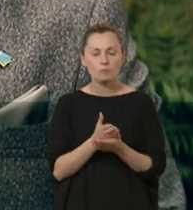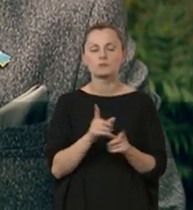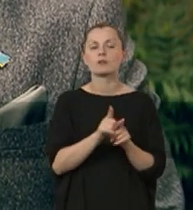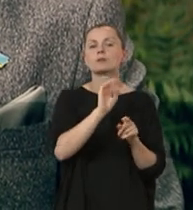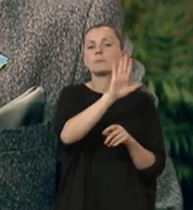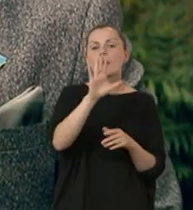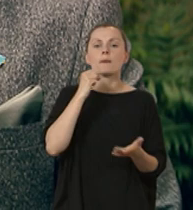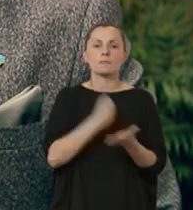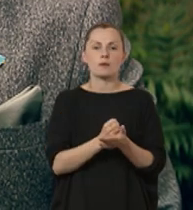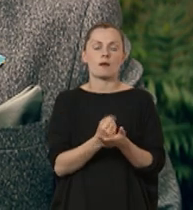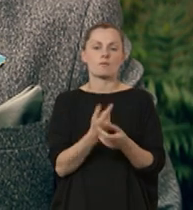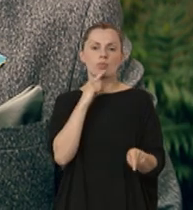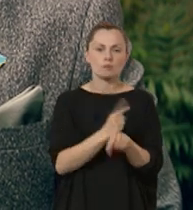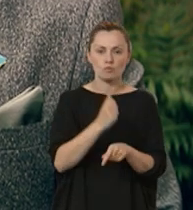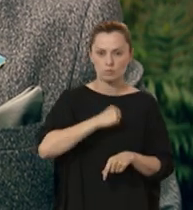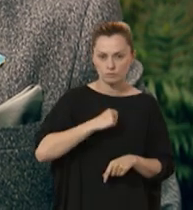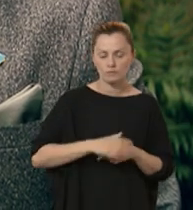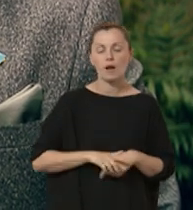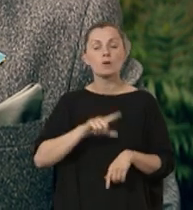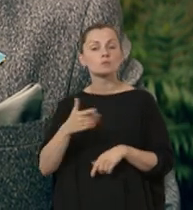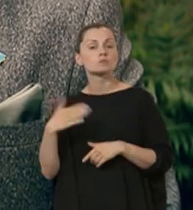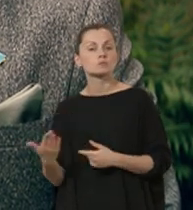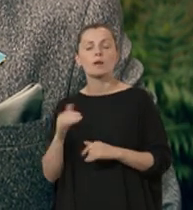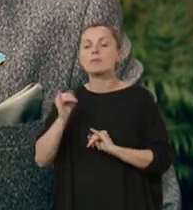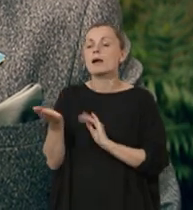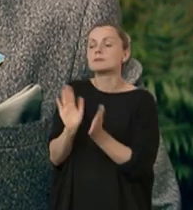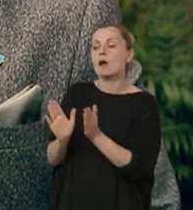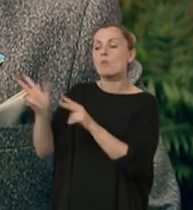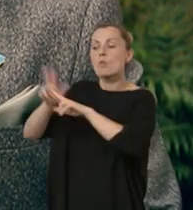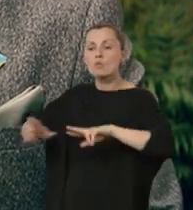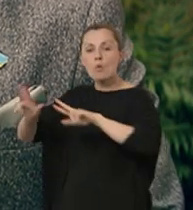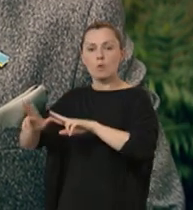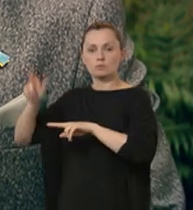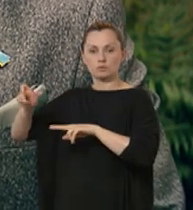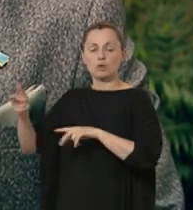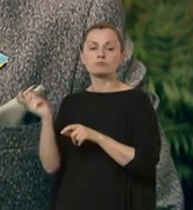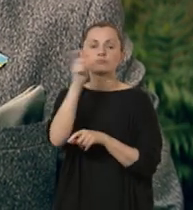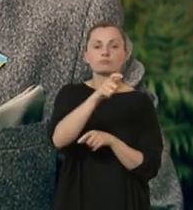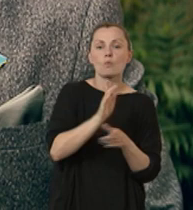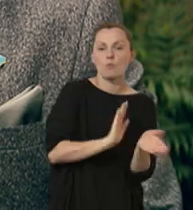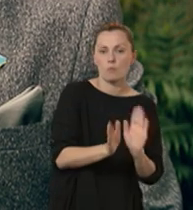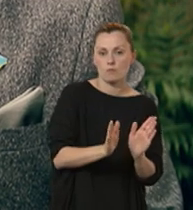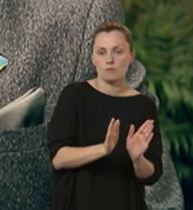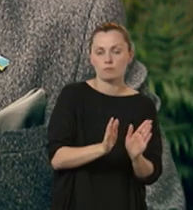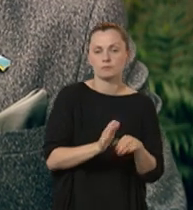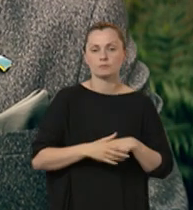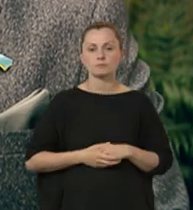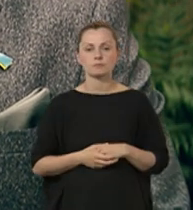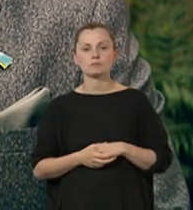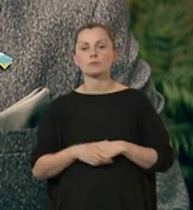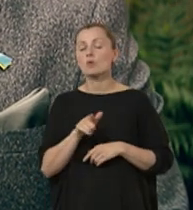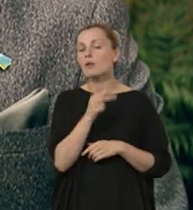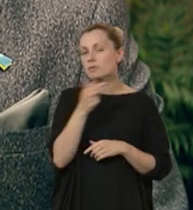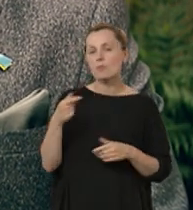prawa do podmiotowości, czy decydowania o sobie, a z drugiej jak zadbać o członków rodziny, którzy sprawują opiekę nad takimi osobami.